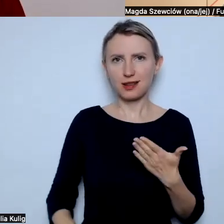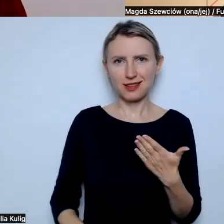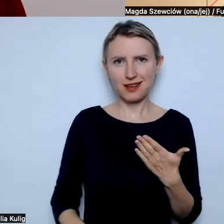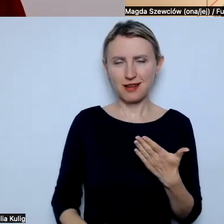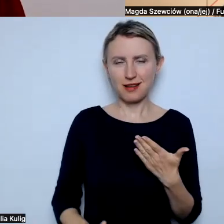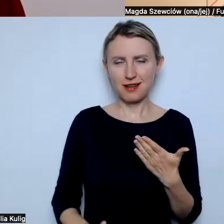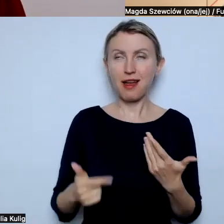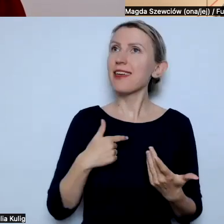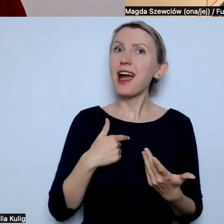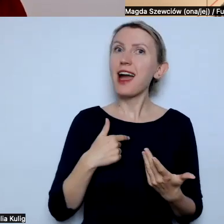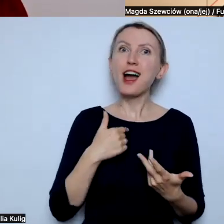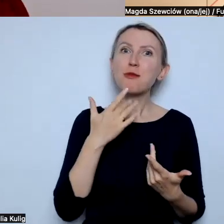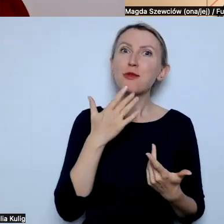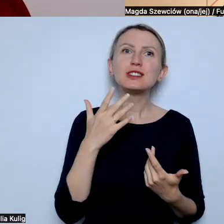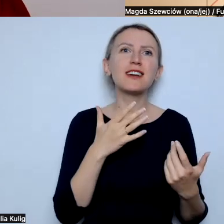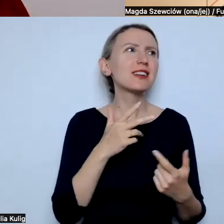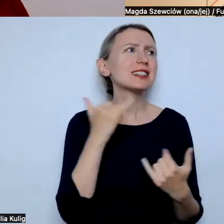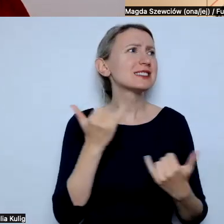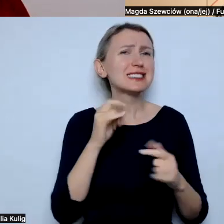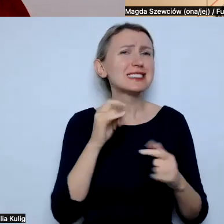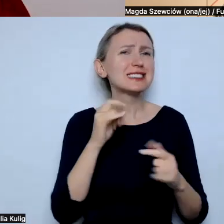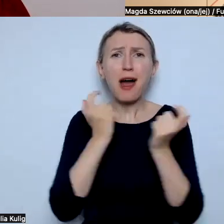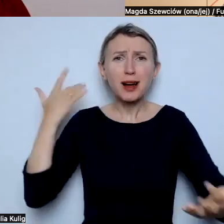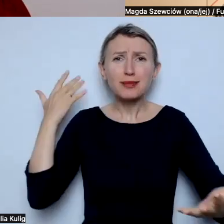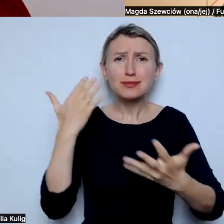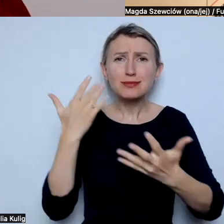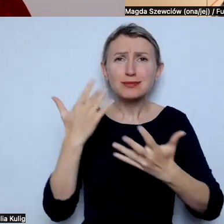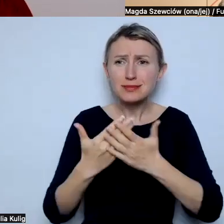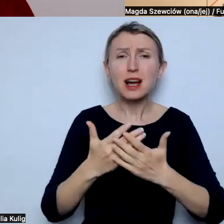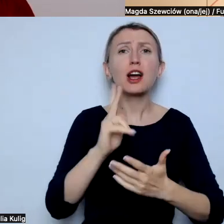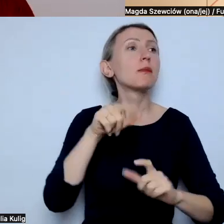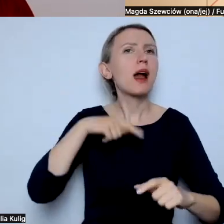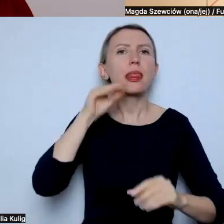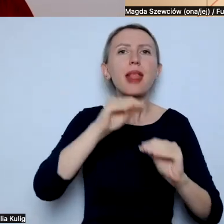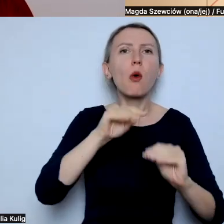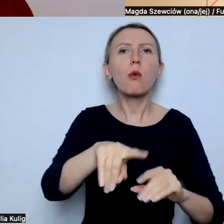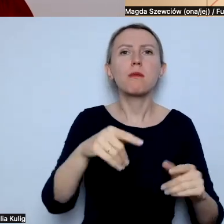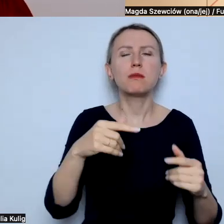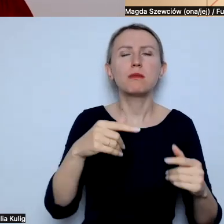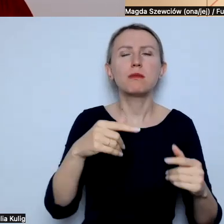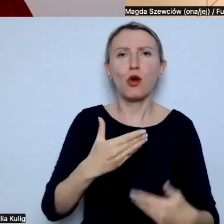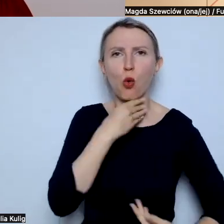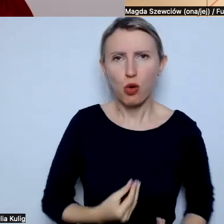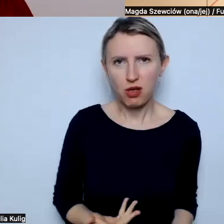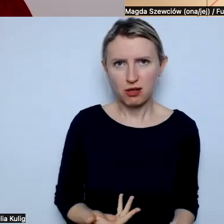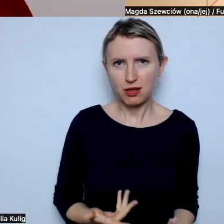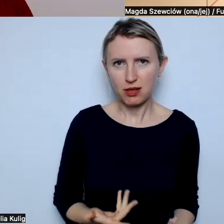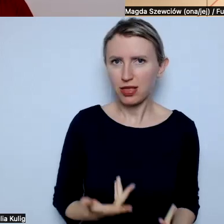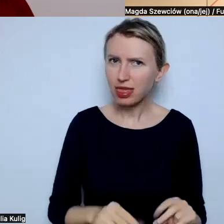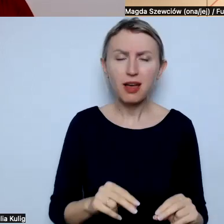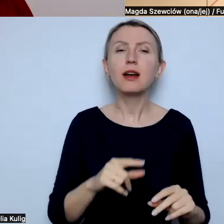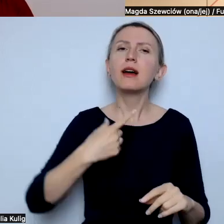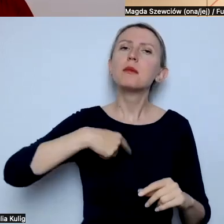historia nie zna takich przypadków, że ktoś się czegoś nauczył, bo go upokorzyliśmy. Więc ja bym bardzo chciała, żebyśmy nauczyli się